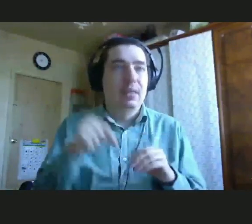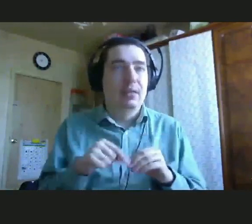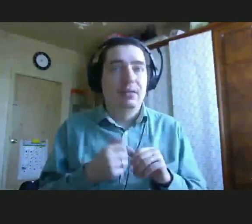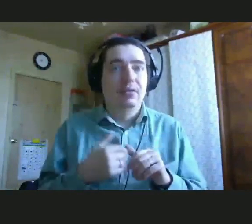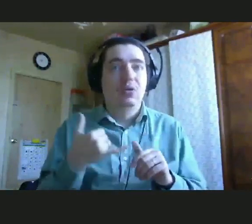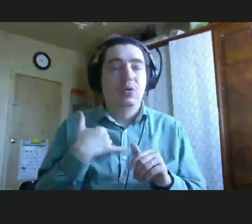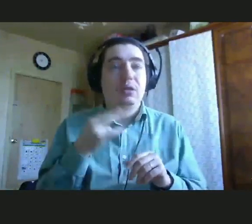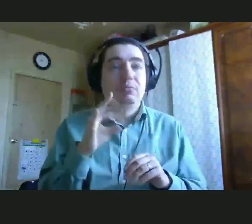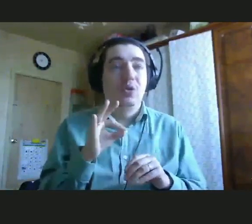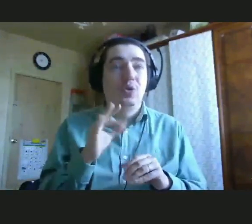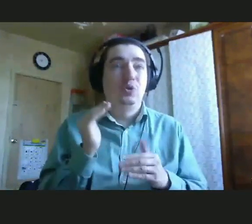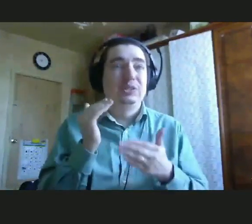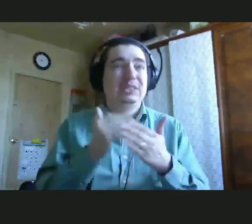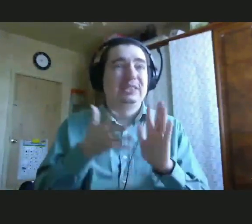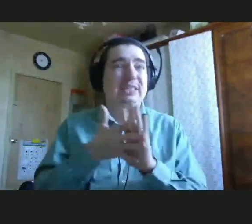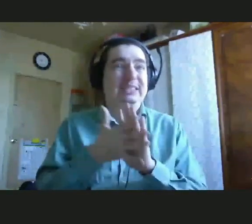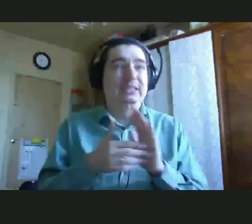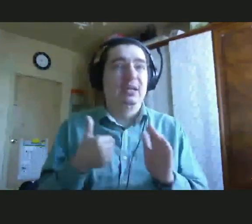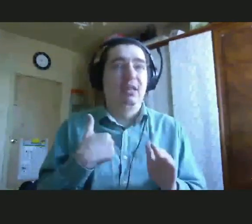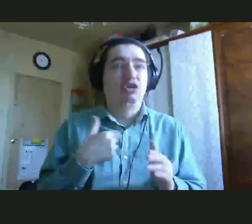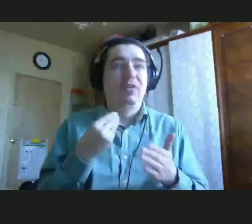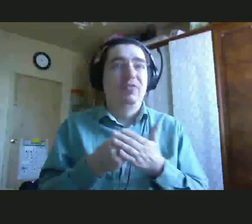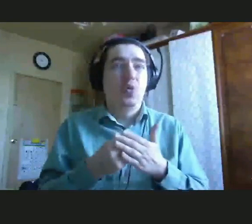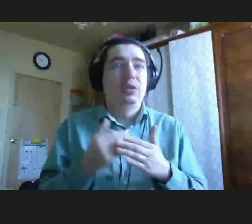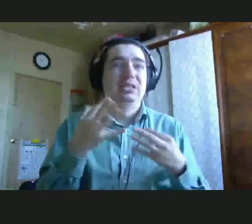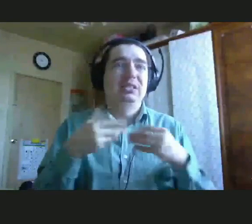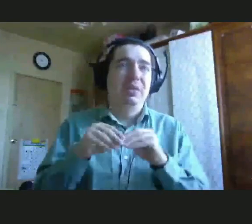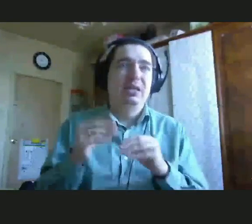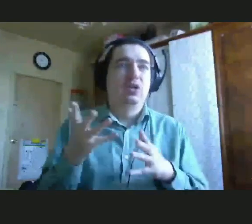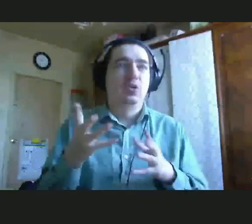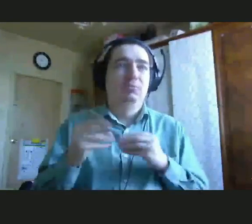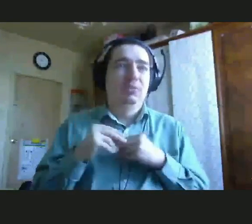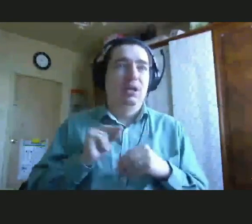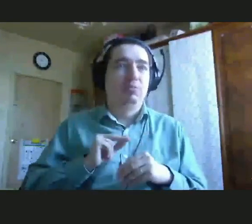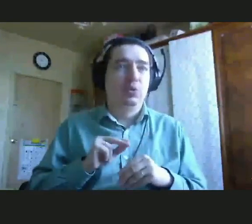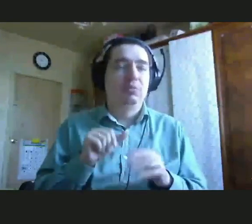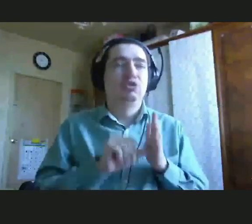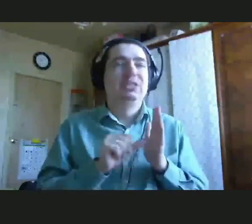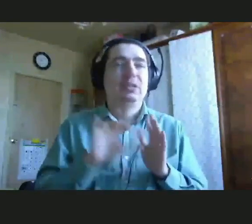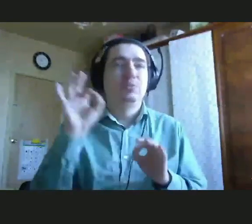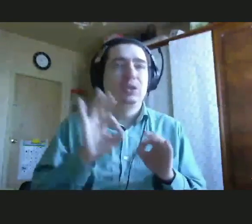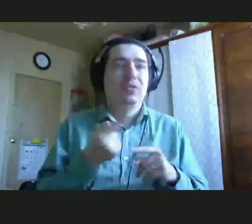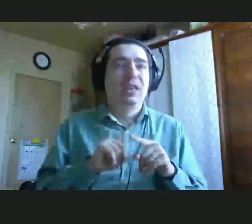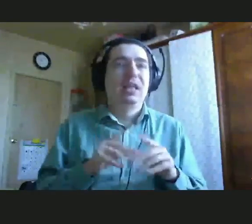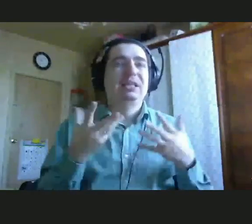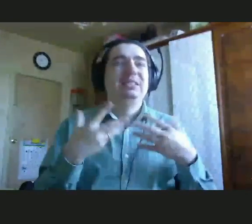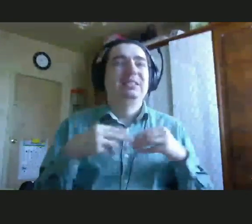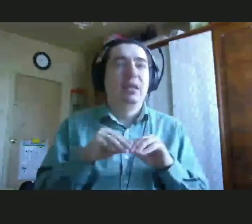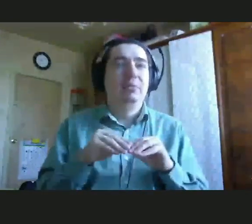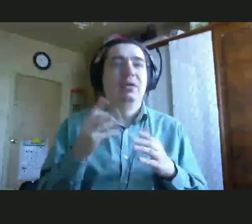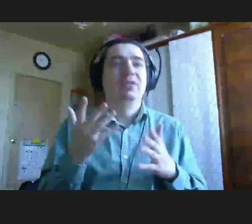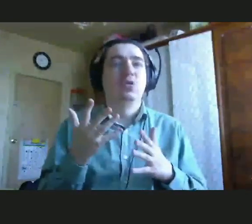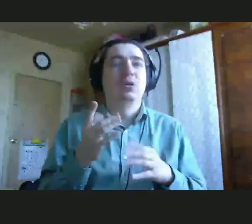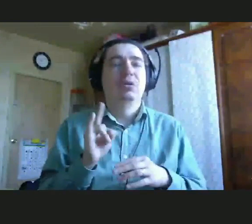статистике нашего фонда, из семей, с которыми мы работаем, примерно 60% это семьи, в которых воспитываются два и